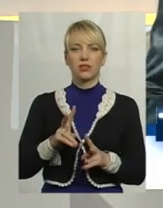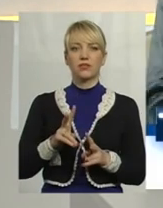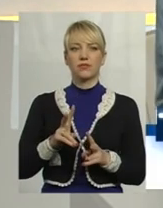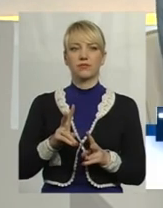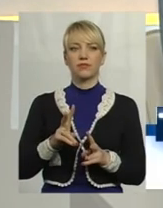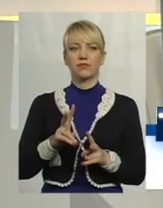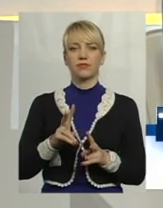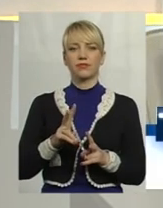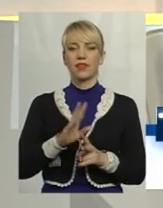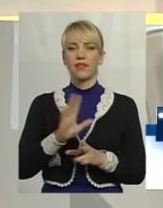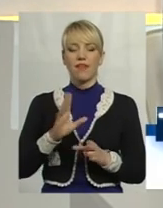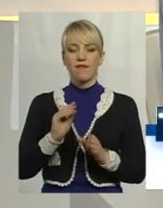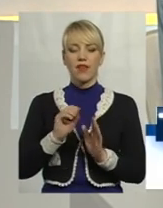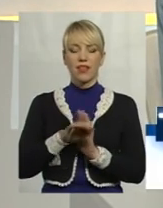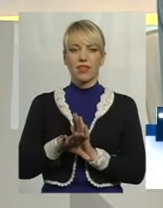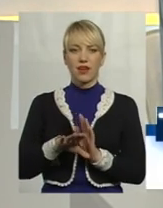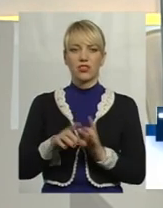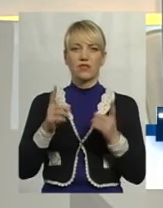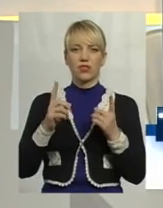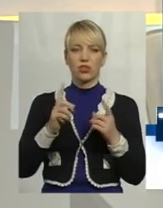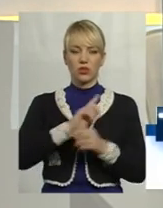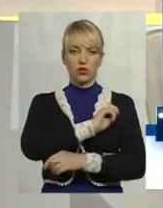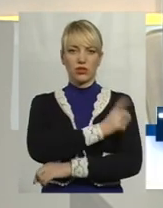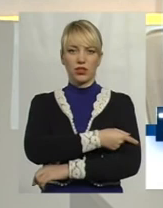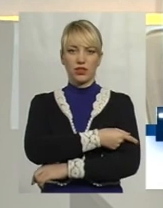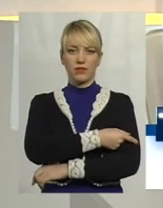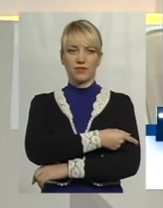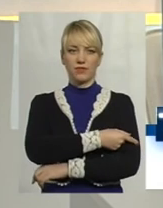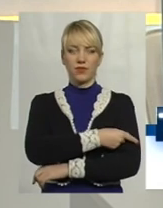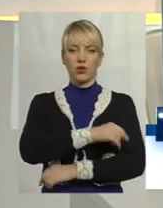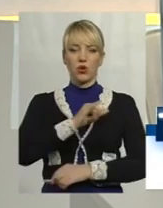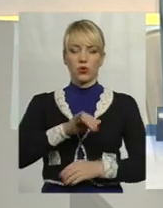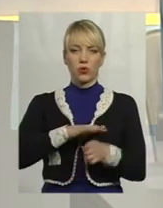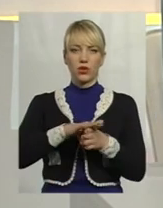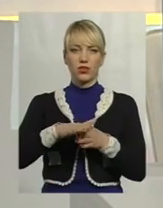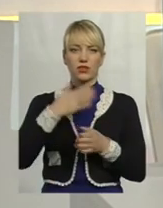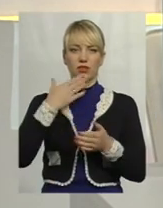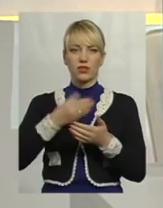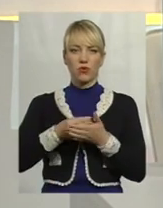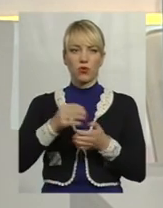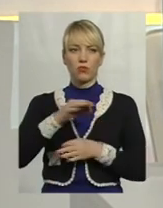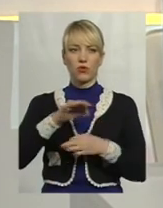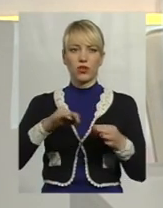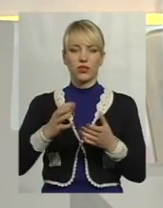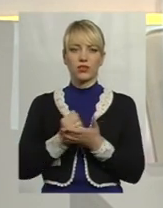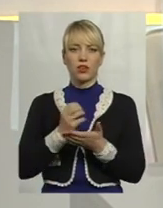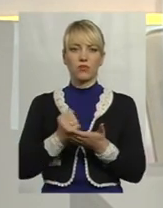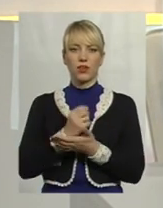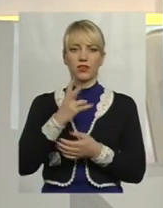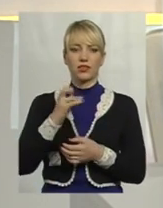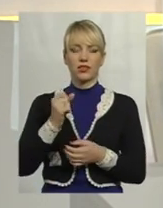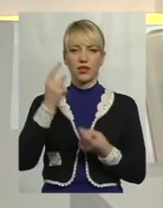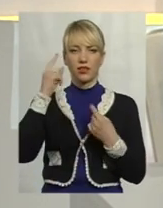Дякую за перегляд! У реалізацію свого проєкту заробляти на